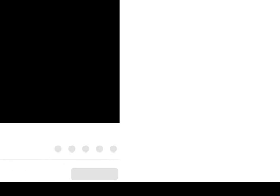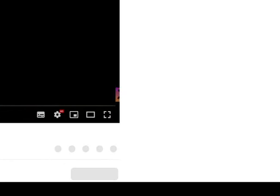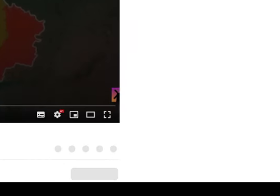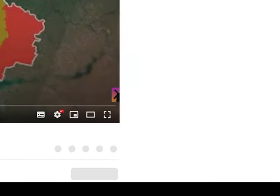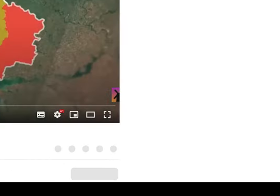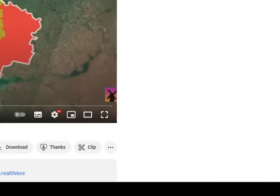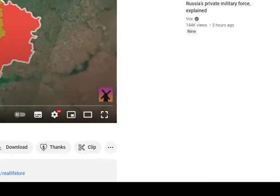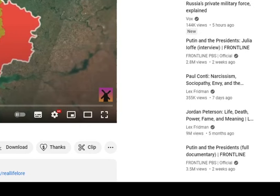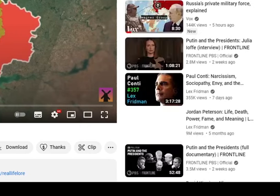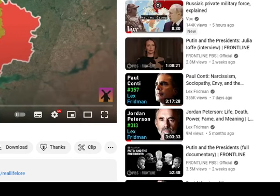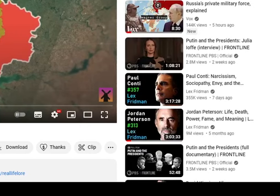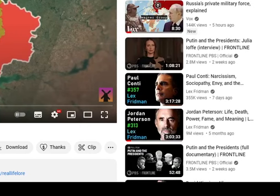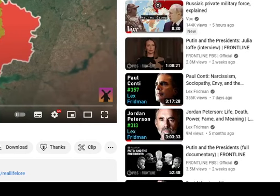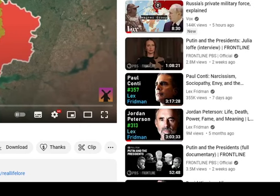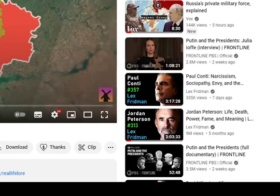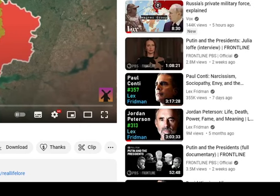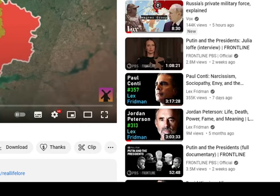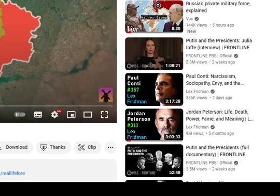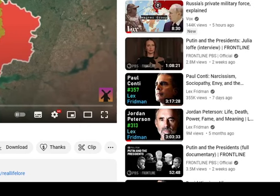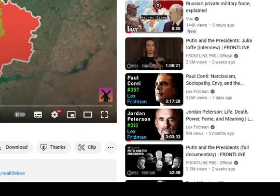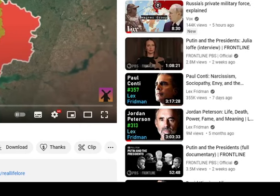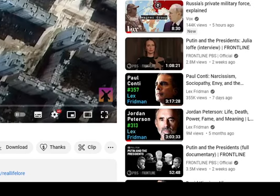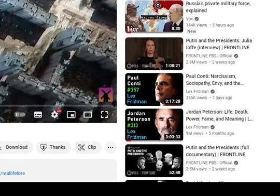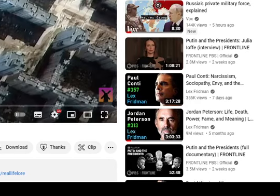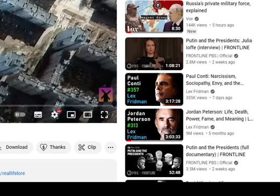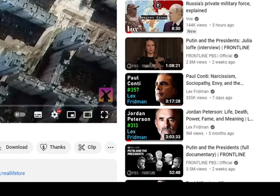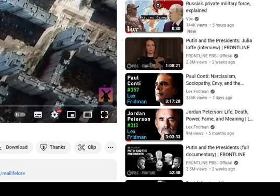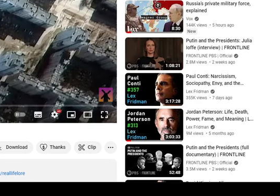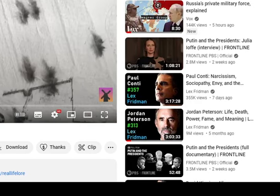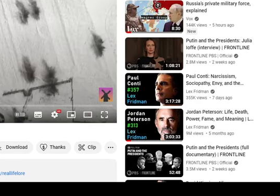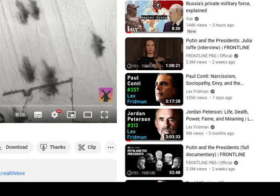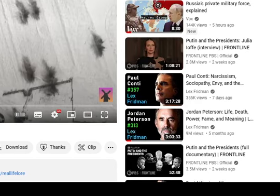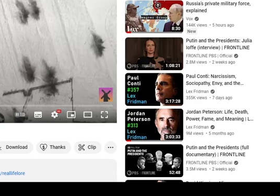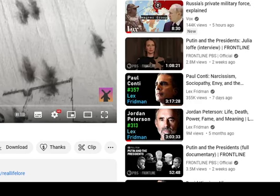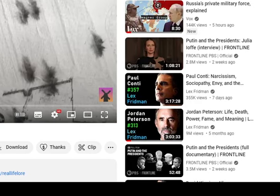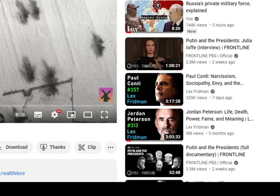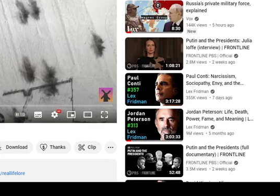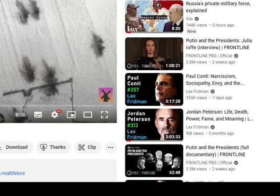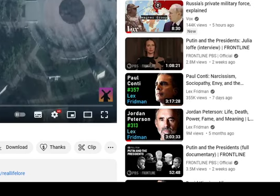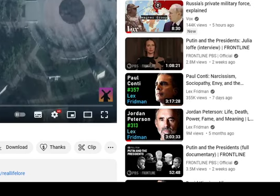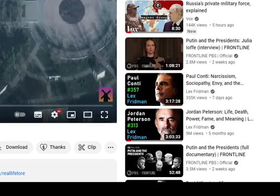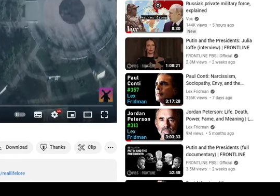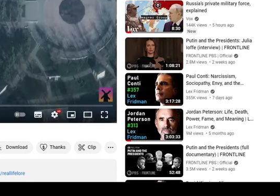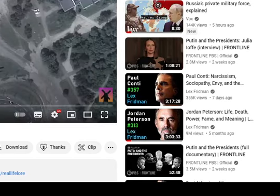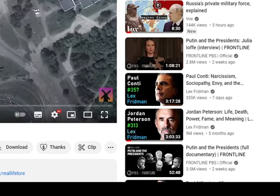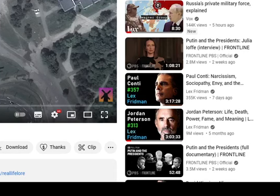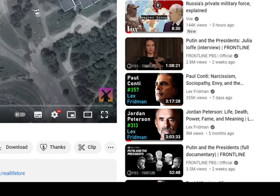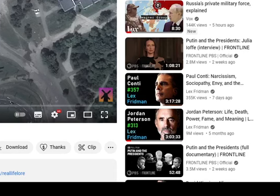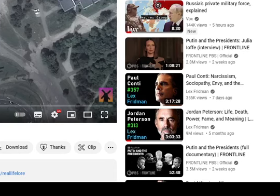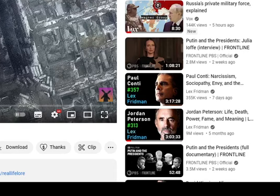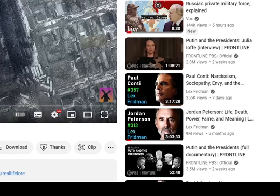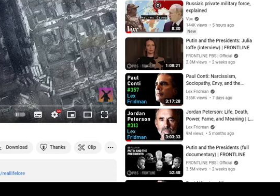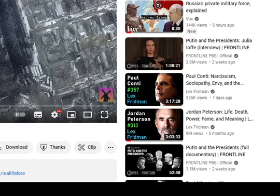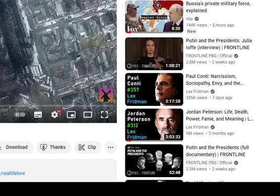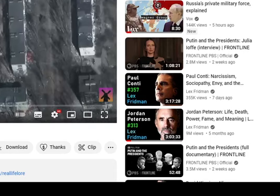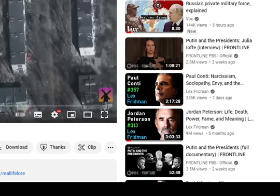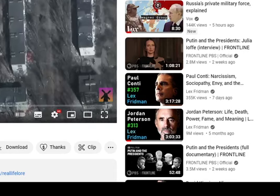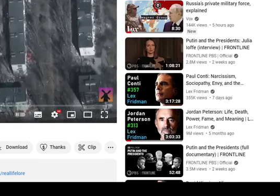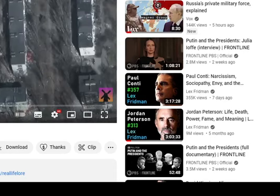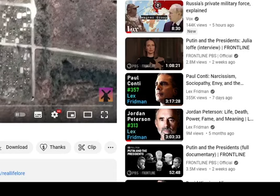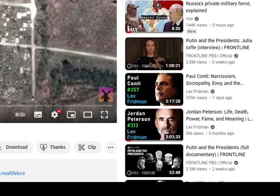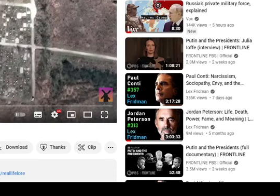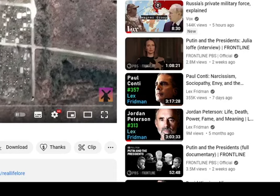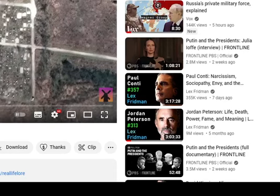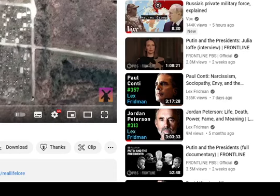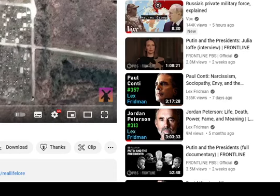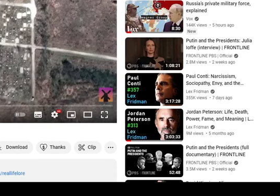Jo, jo, šitas buvo. Šitas buvo, kurie lygino satelitų fotkės. Priežinai ir po, ir, nu,